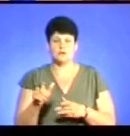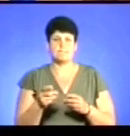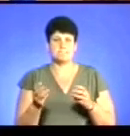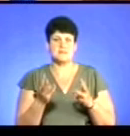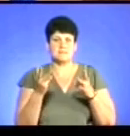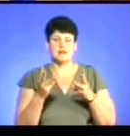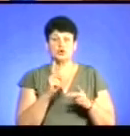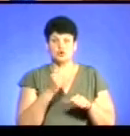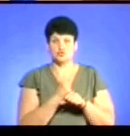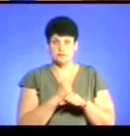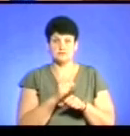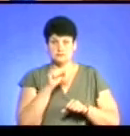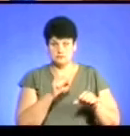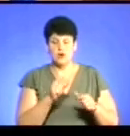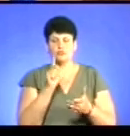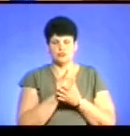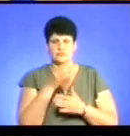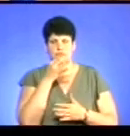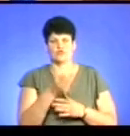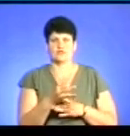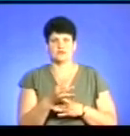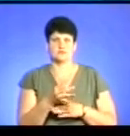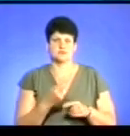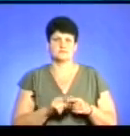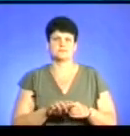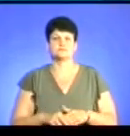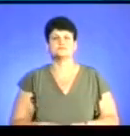тілесні ушкодження, має відповідати за тілесні ушкодження.